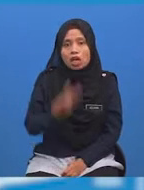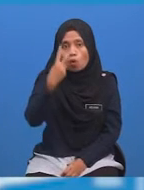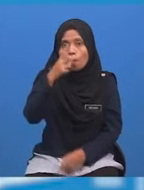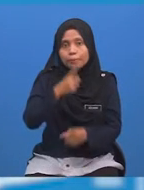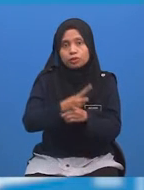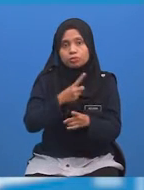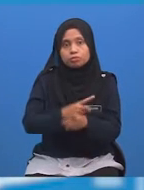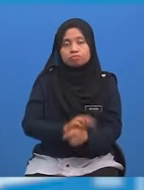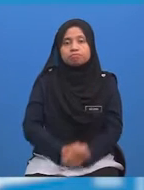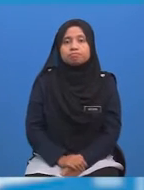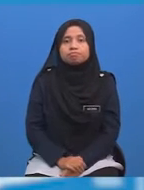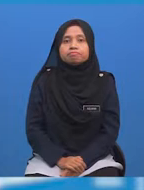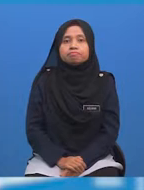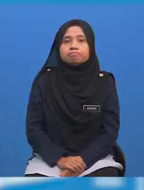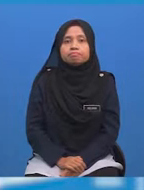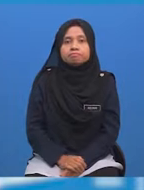teliti